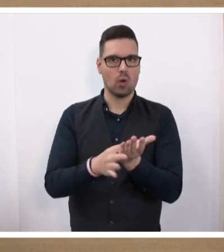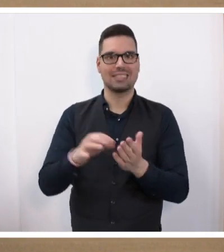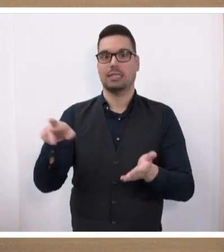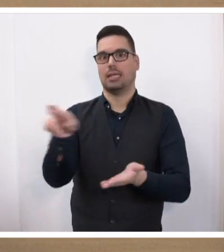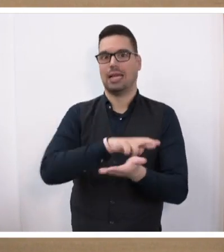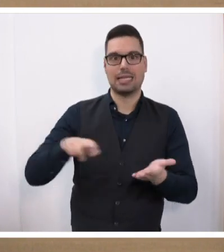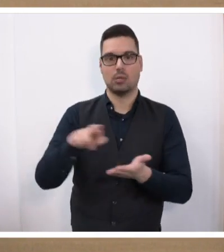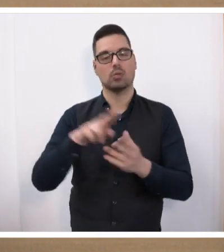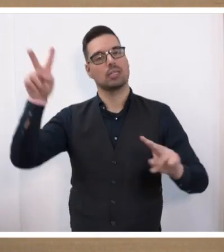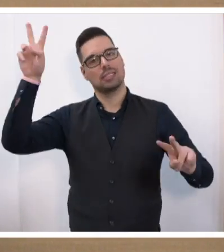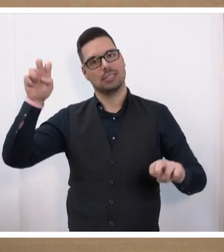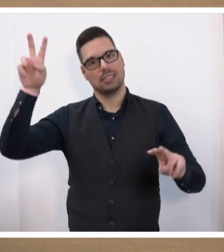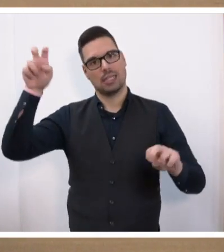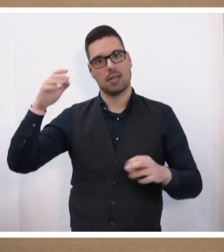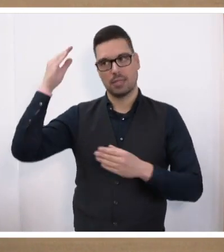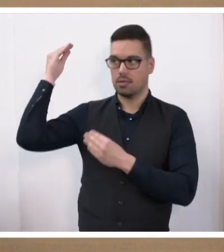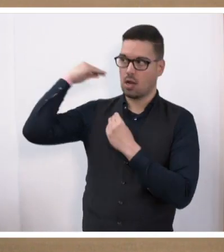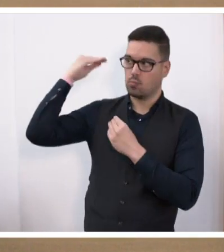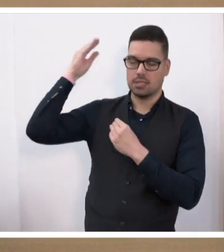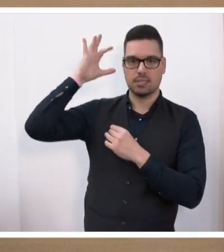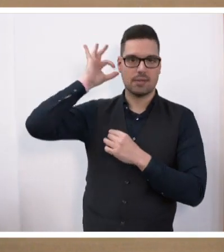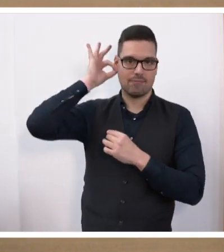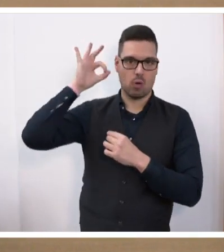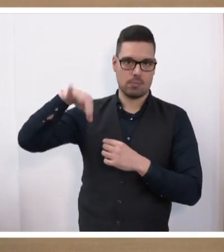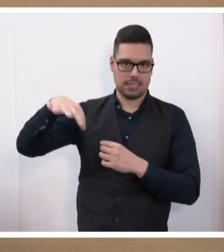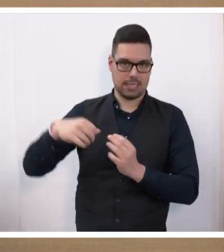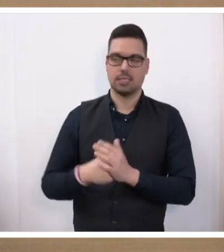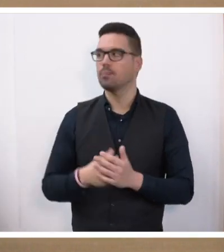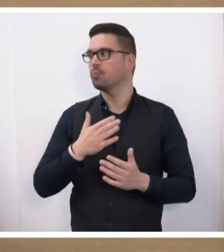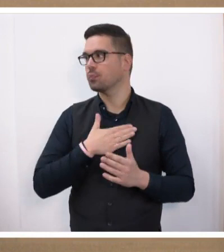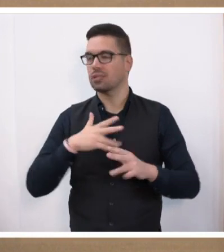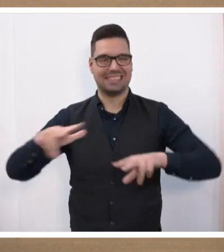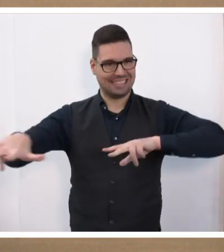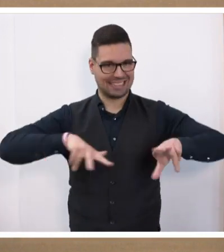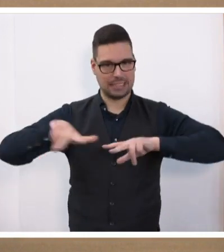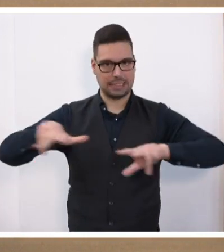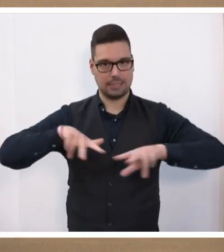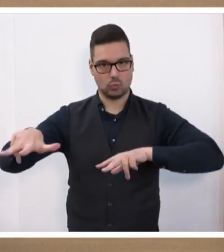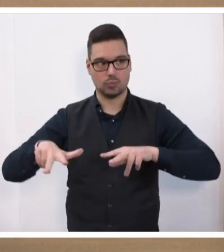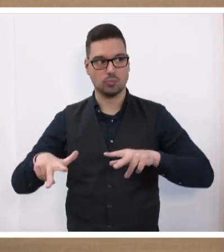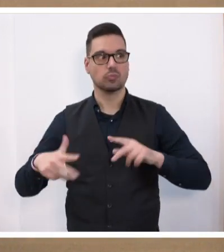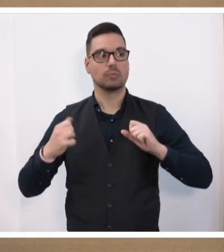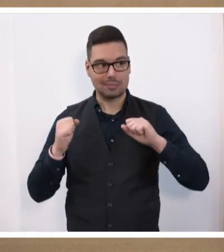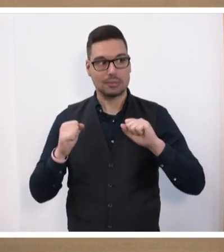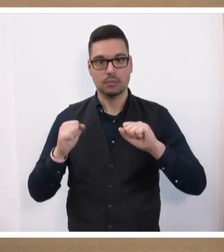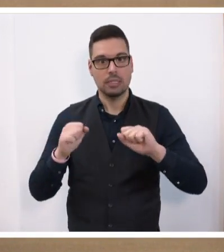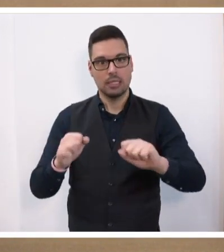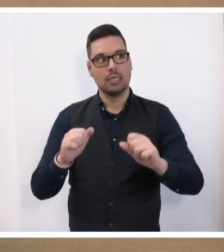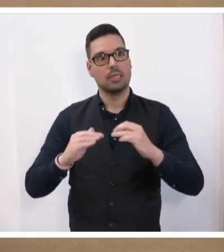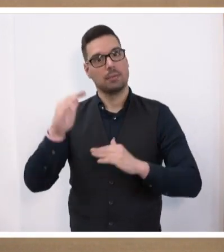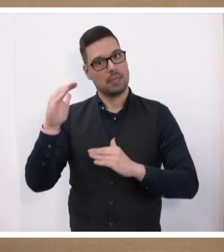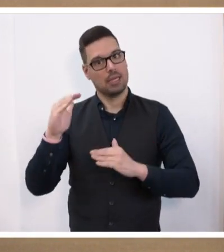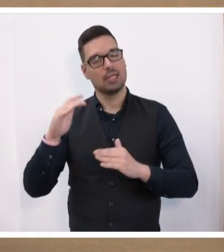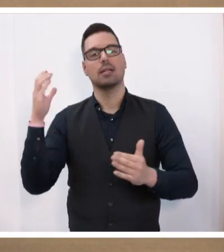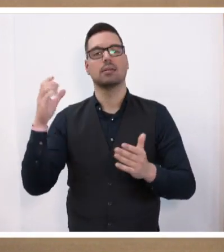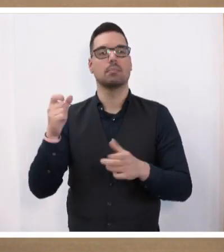Ich zitiere mit Ihrer Erlaubnis, Frau Präsidentin. Wenn sich unsere Regierung etwas mehr ins Zeug legen würde, dann würden es den